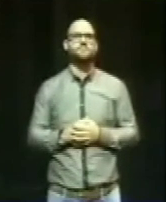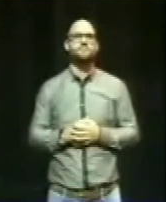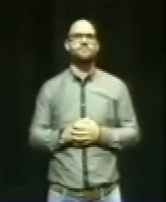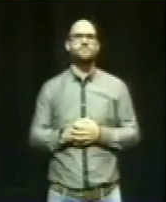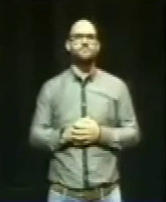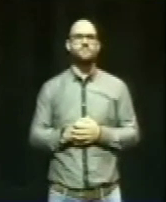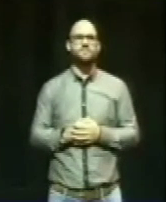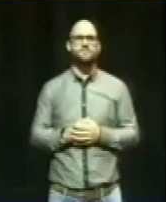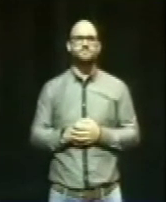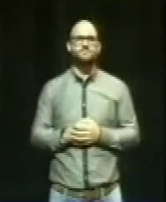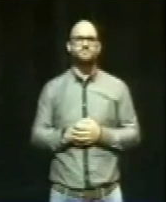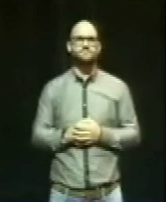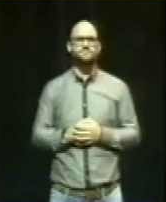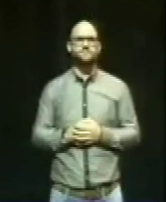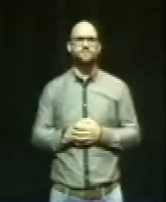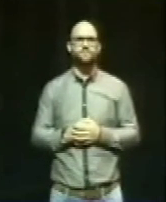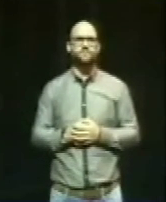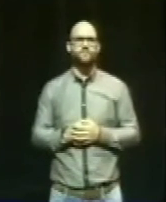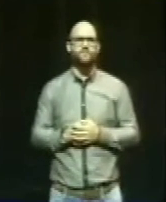auszubezahlen.